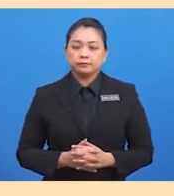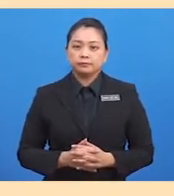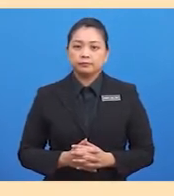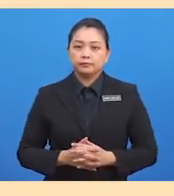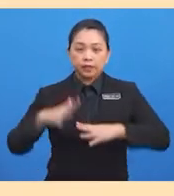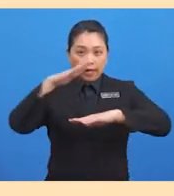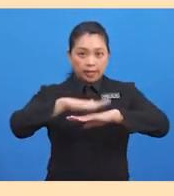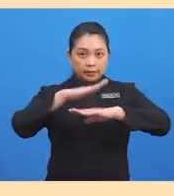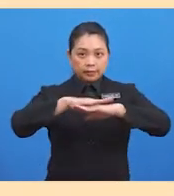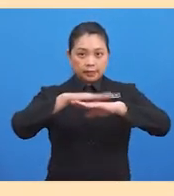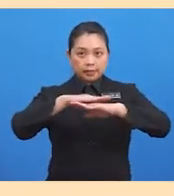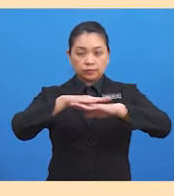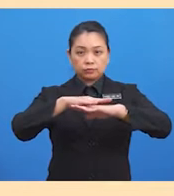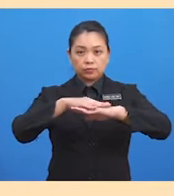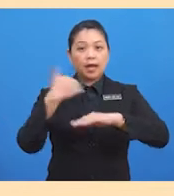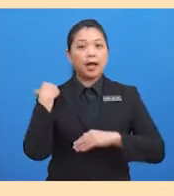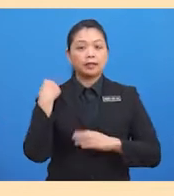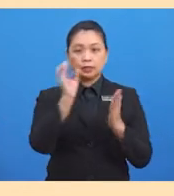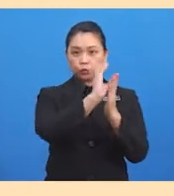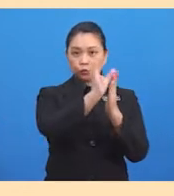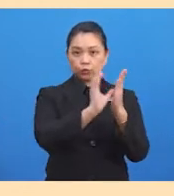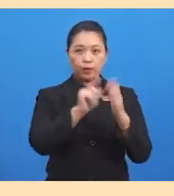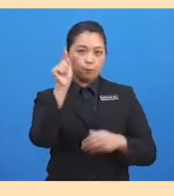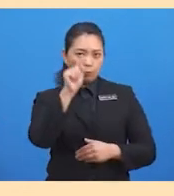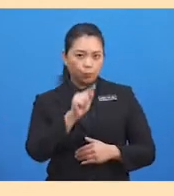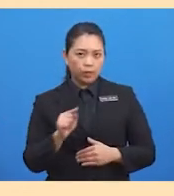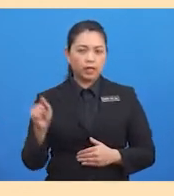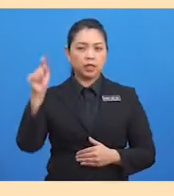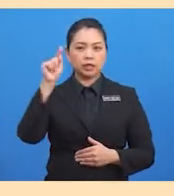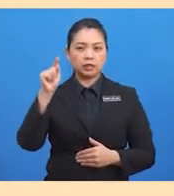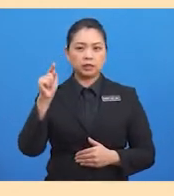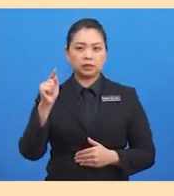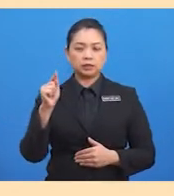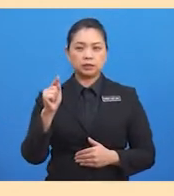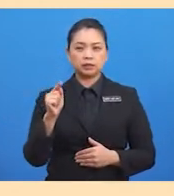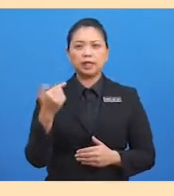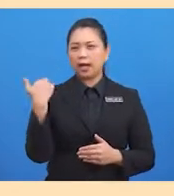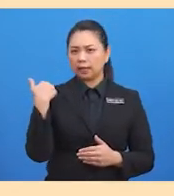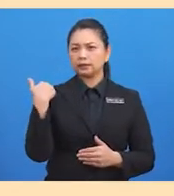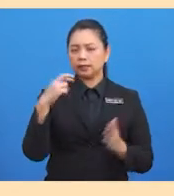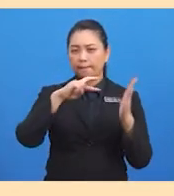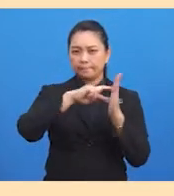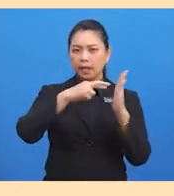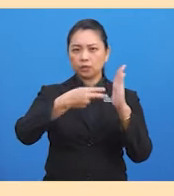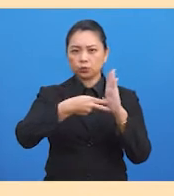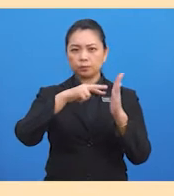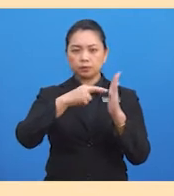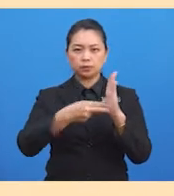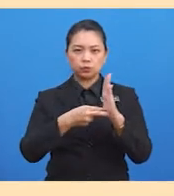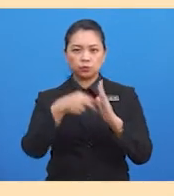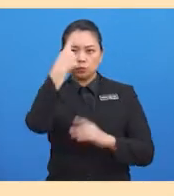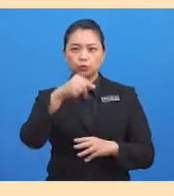Di atas tembikar itu, ada corak bulatan yang membawa erti tertentu kepada